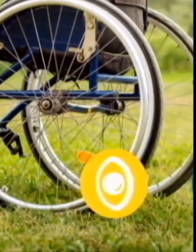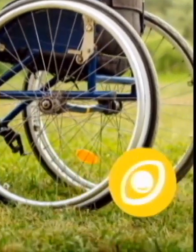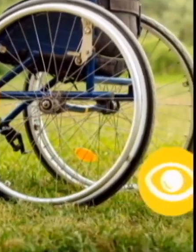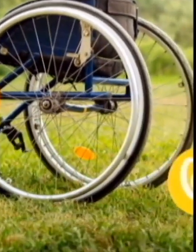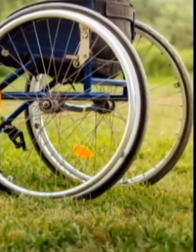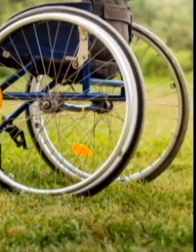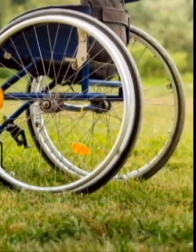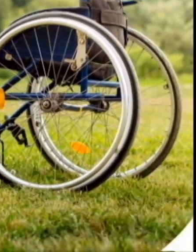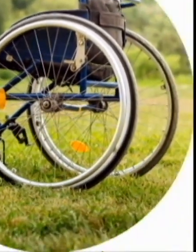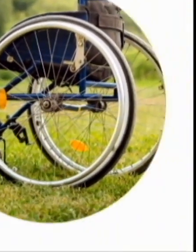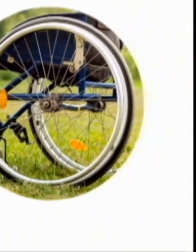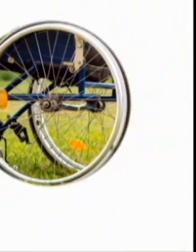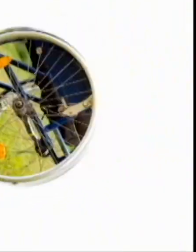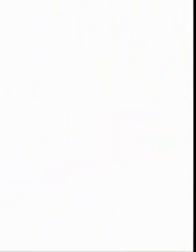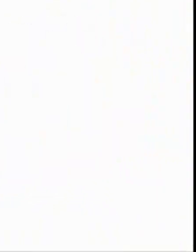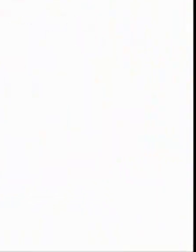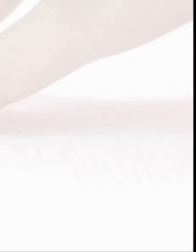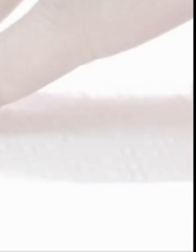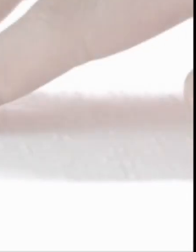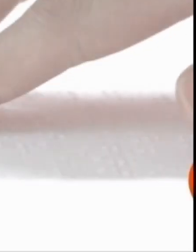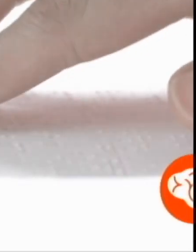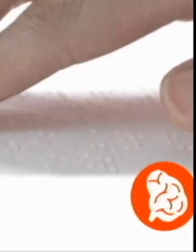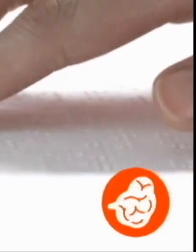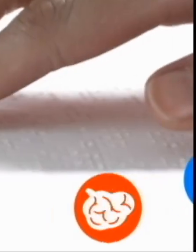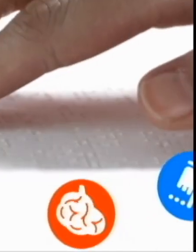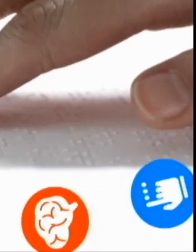Ovo je zemlja za nas